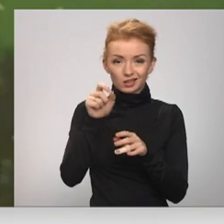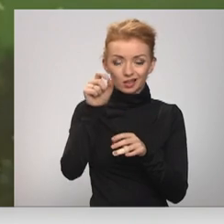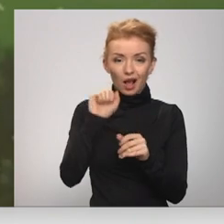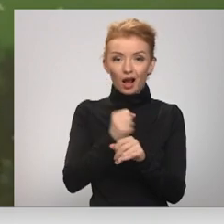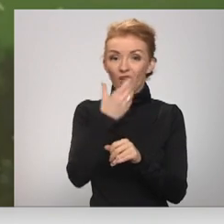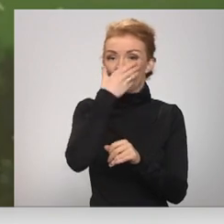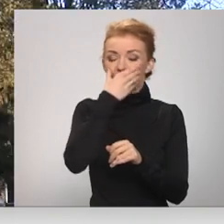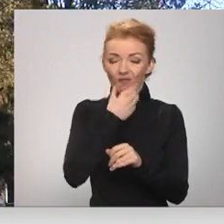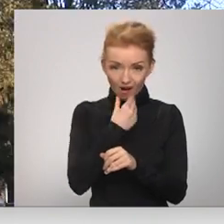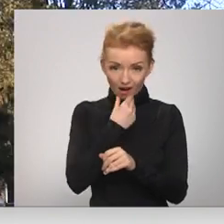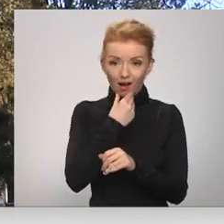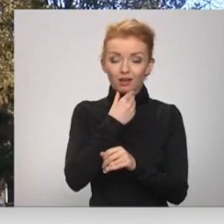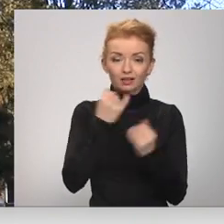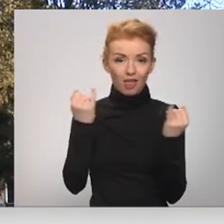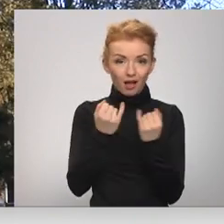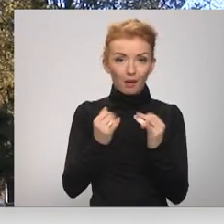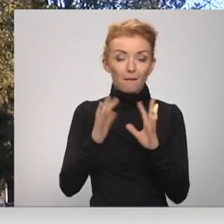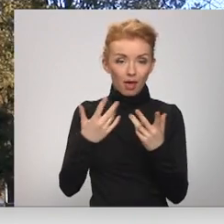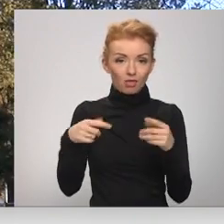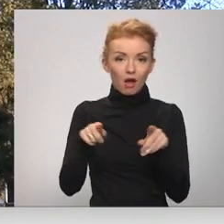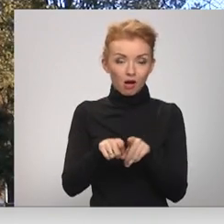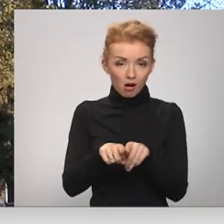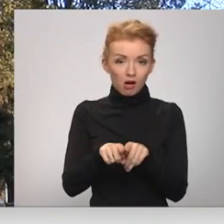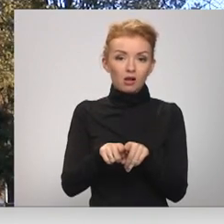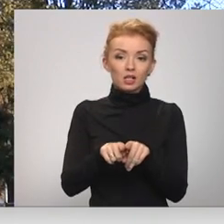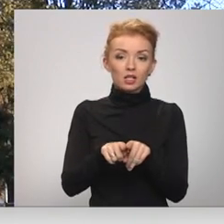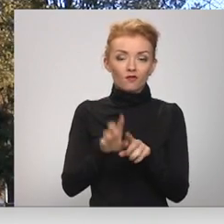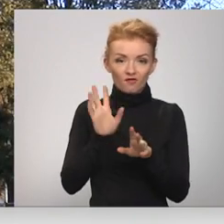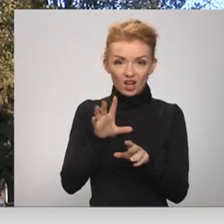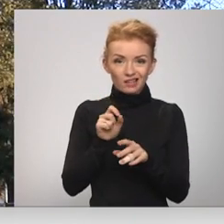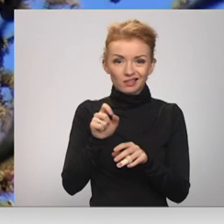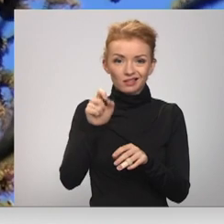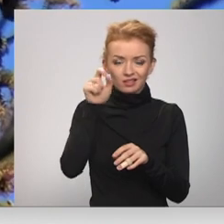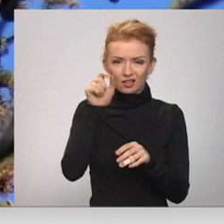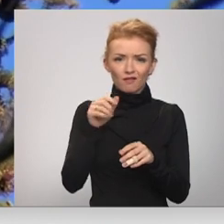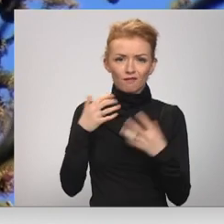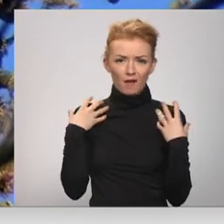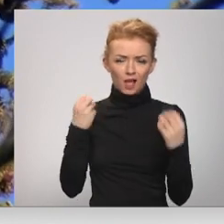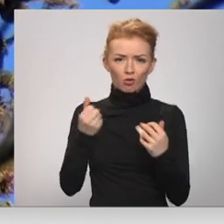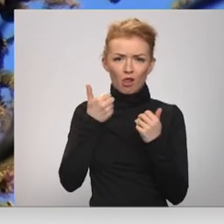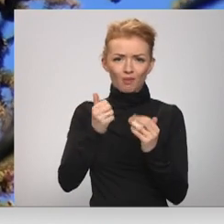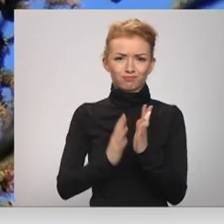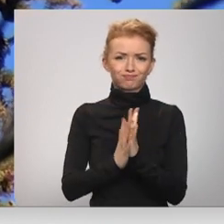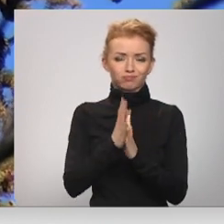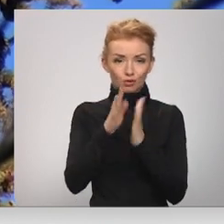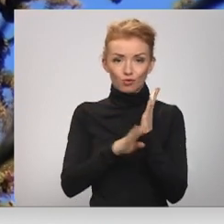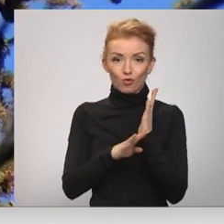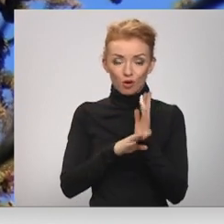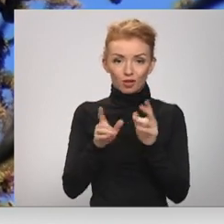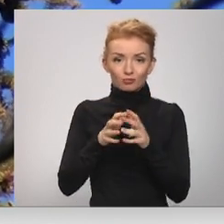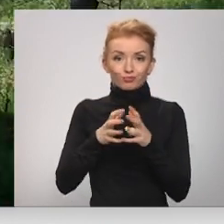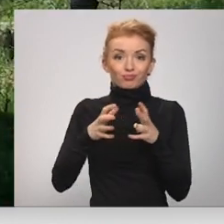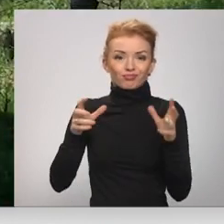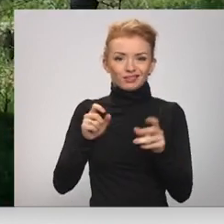novainātas eglas, bet var iznīcināt arī pilnīgi veselus kokus, ja ir savairojies lielā